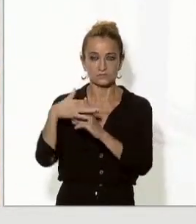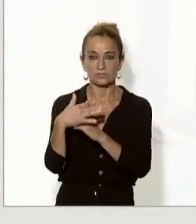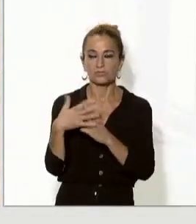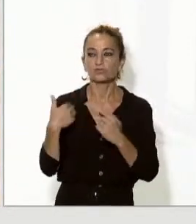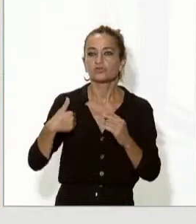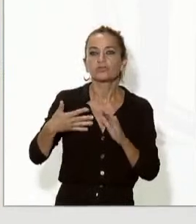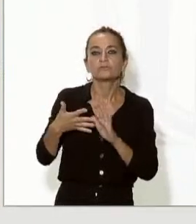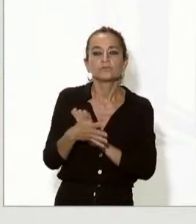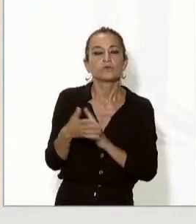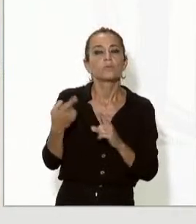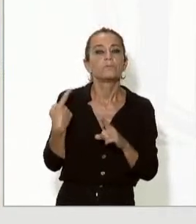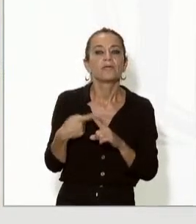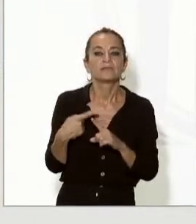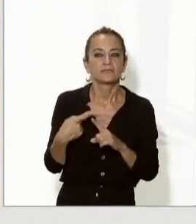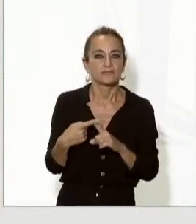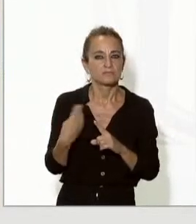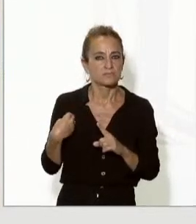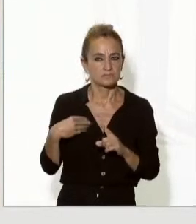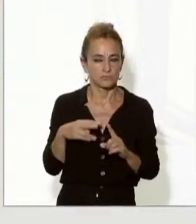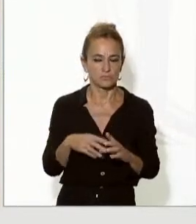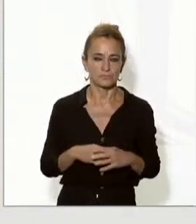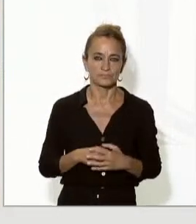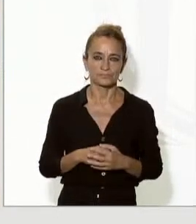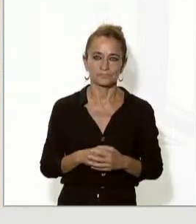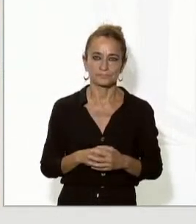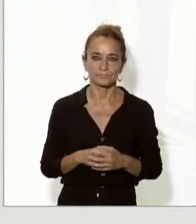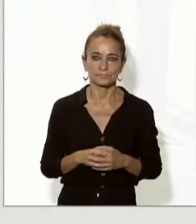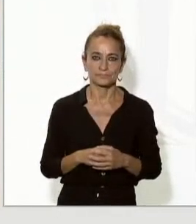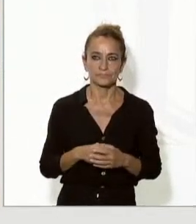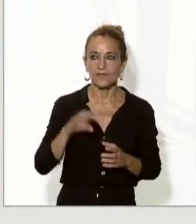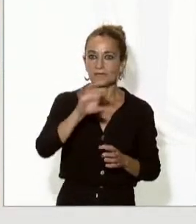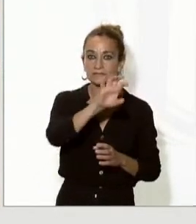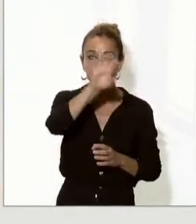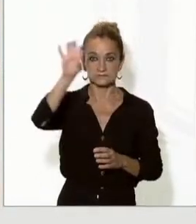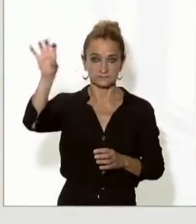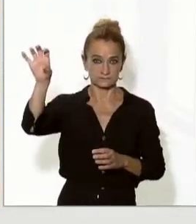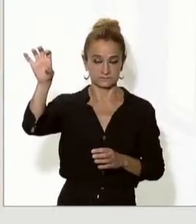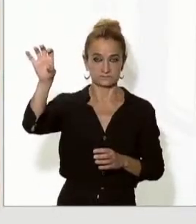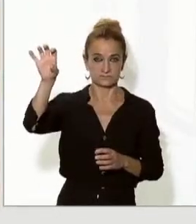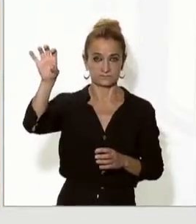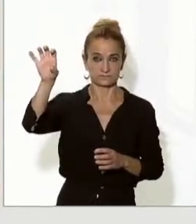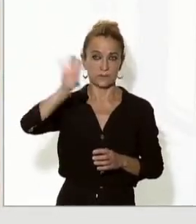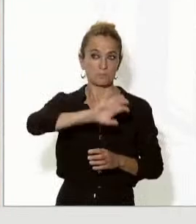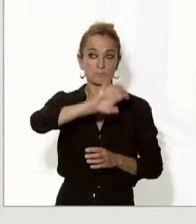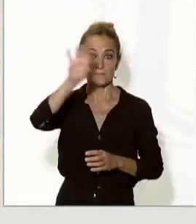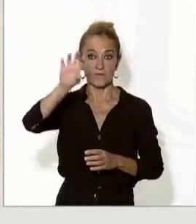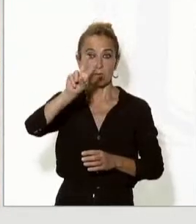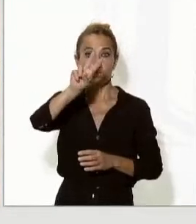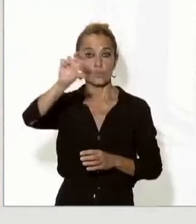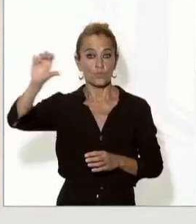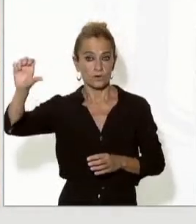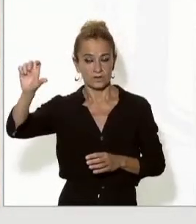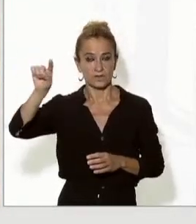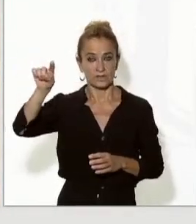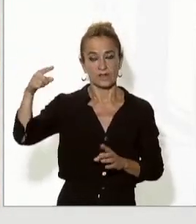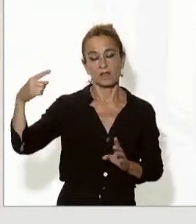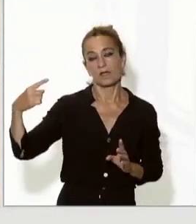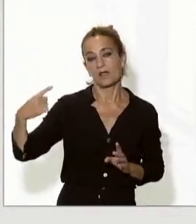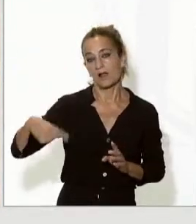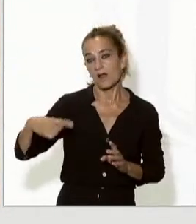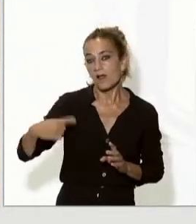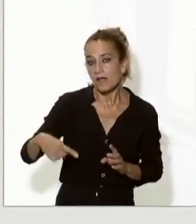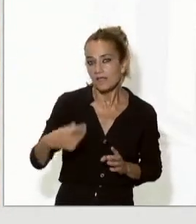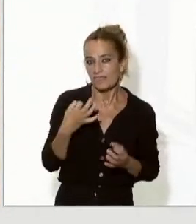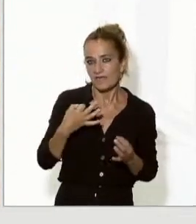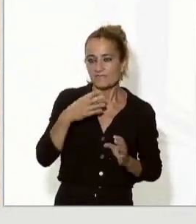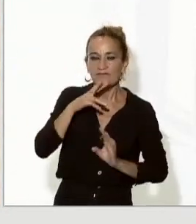Doncs perquè de la mateixa manera que els estats membres de la Unió Europea tenen la prerrogativa segons la qual